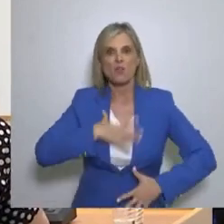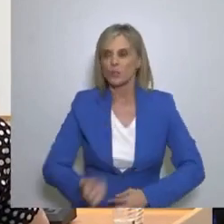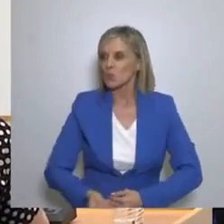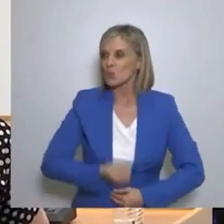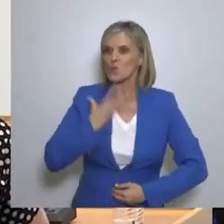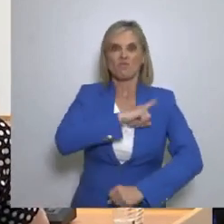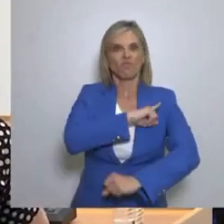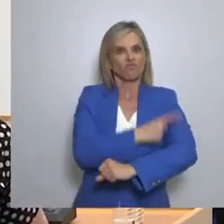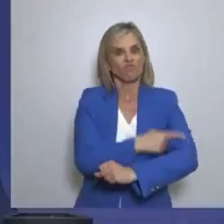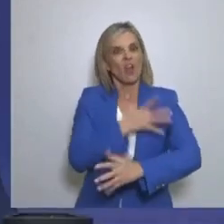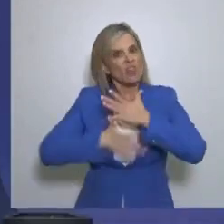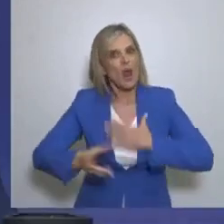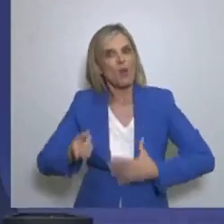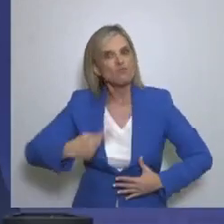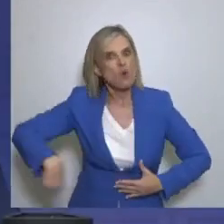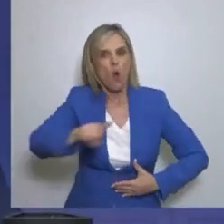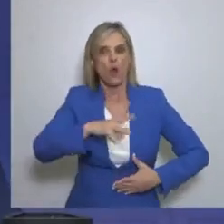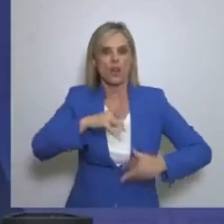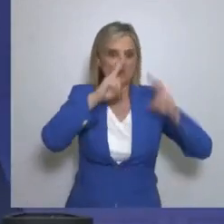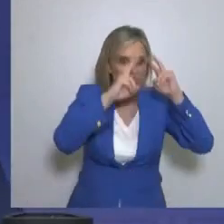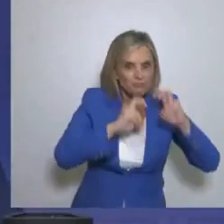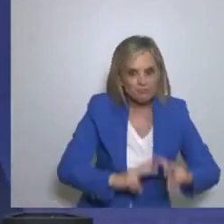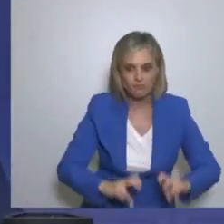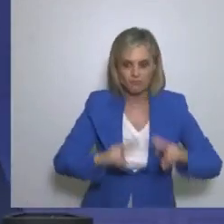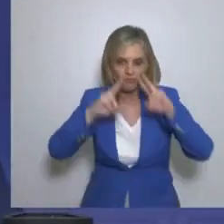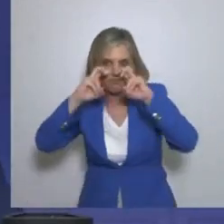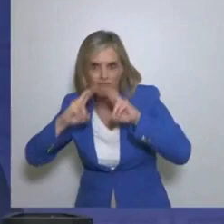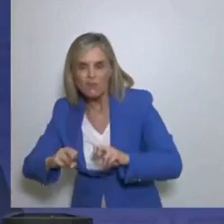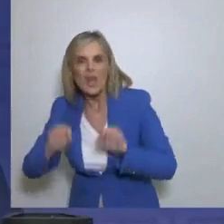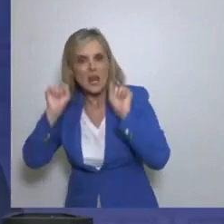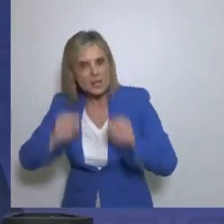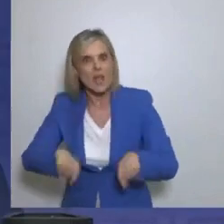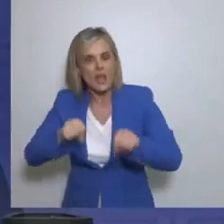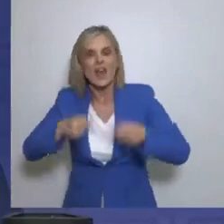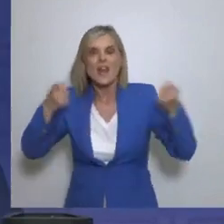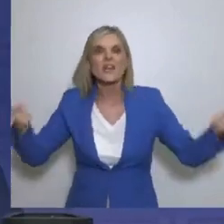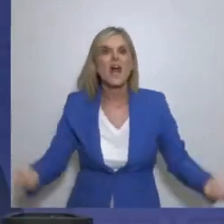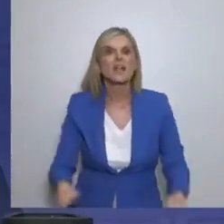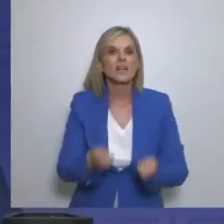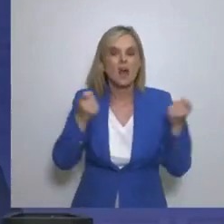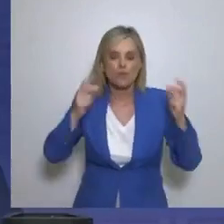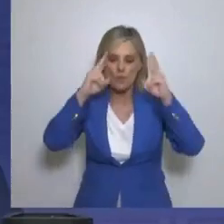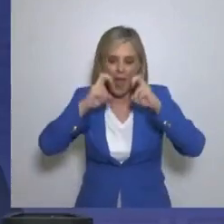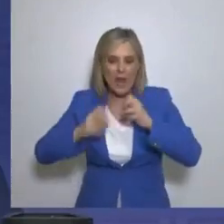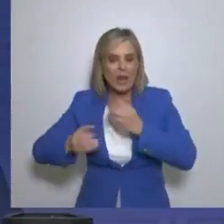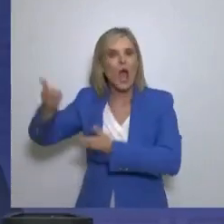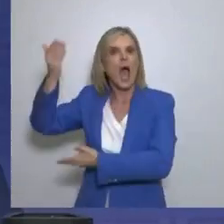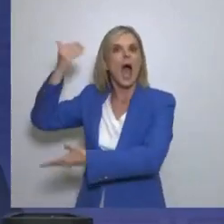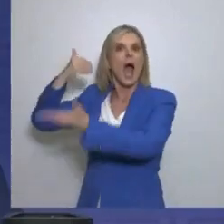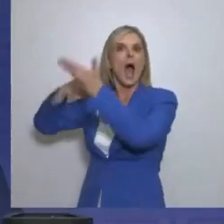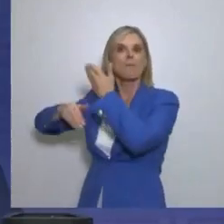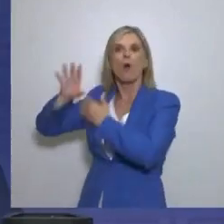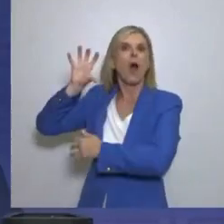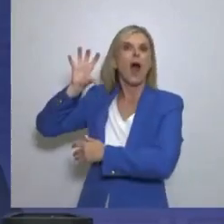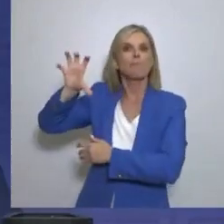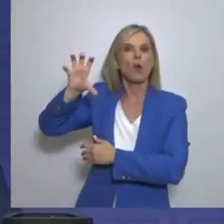διάθεση Από την Ελληνική Συνέλευση Ως κυβέρνηση να πραγματοποιηθεί Κάθε έλεγχος από την εποχή του Καποδίστρια Και εντεύθεν